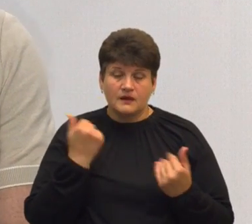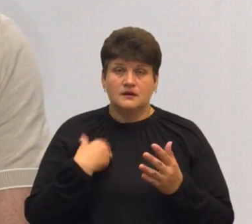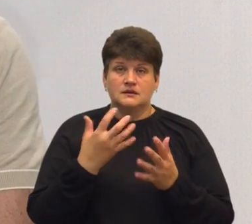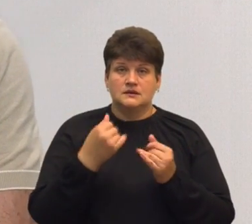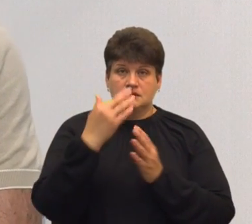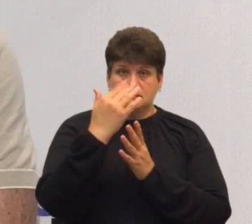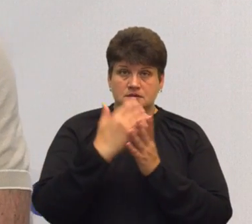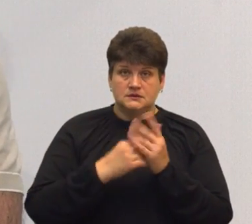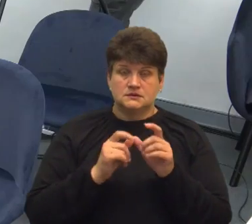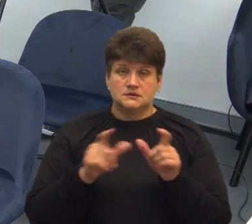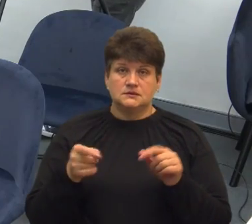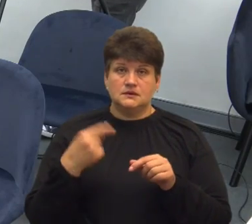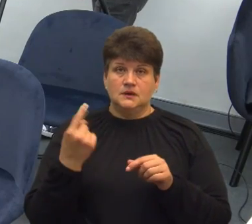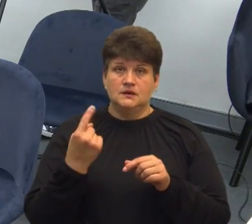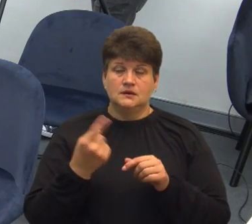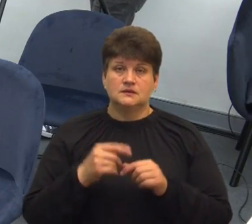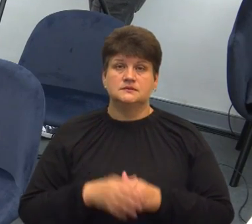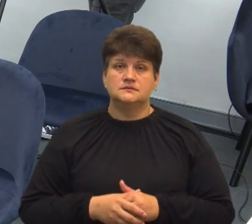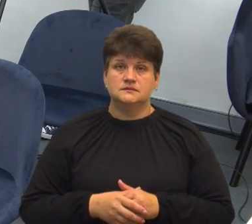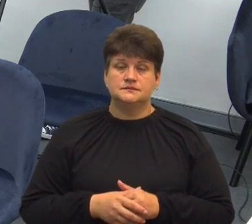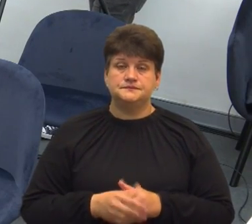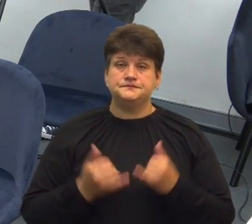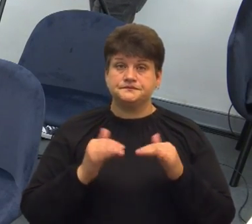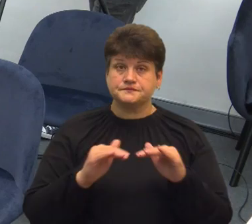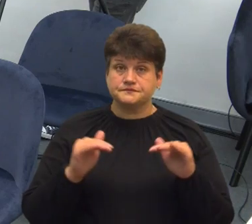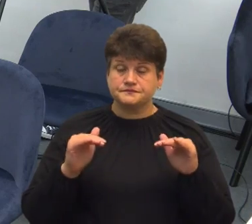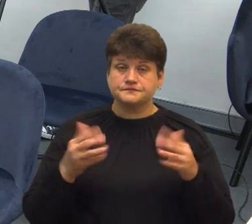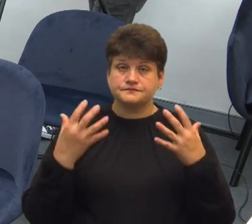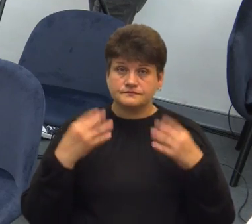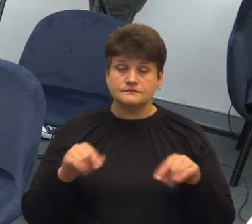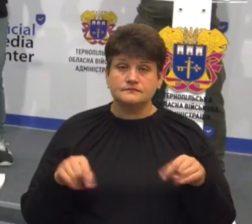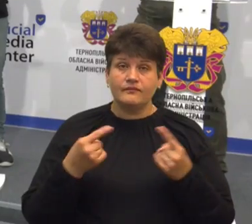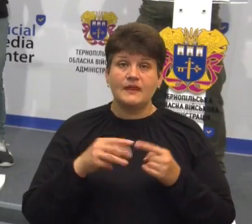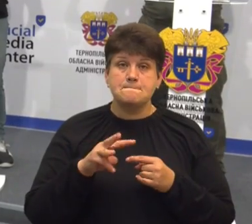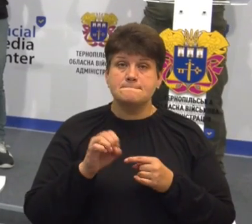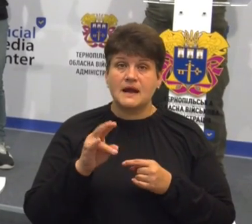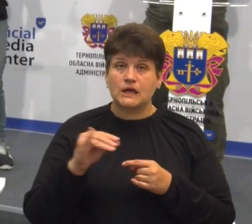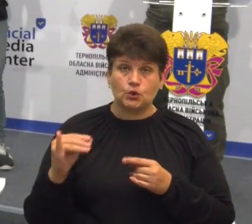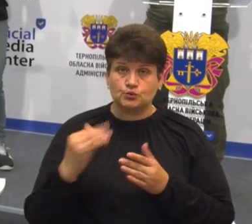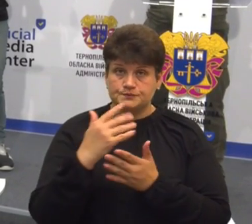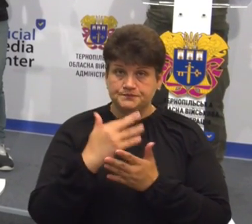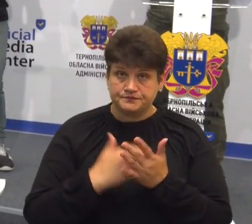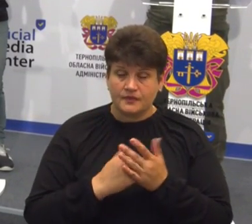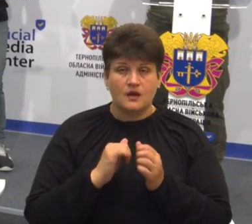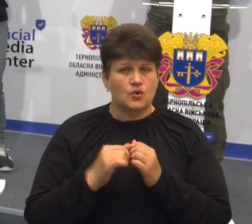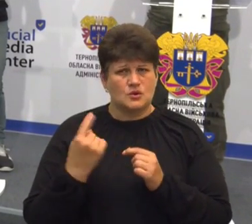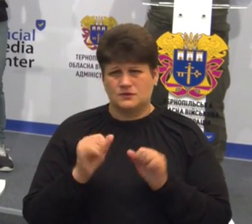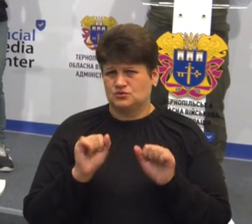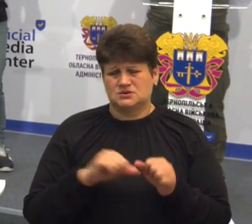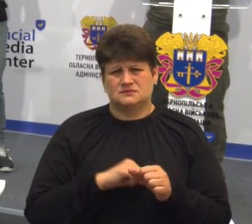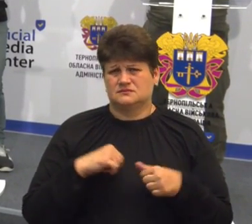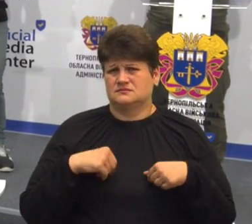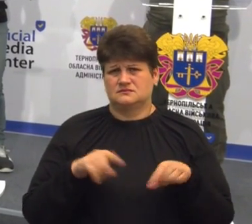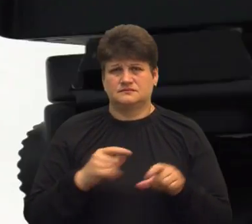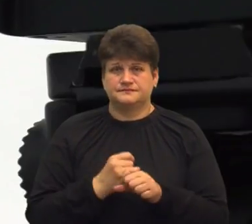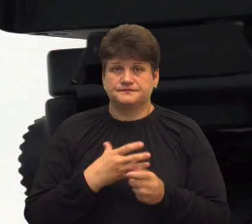Тернопільської області, в тому числі. Для українських школярів експерти вже створили меню. Проте кожна область може розробляти своє. Також з 1